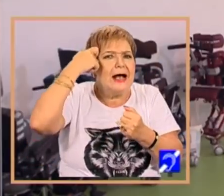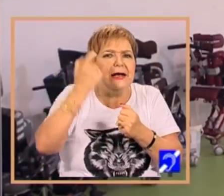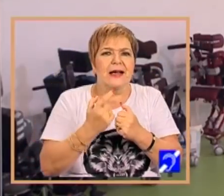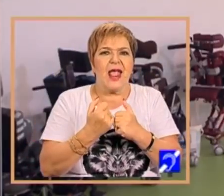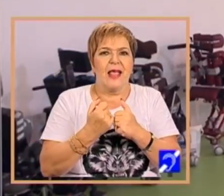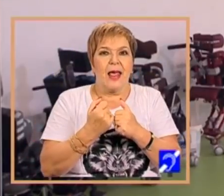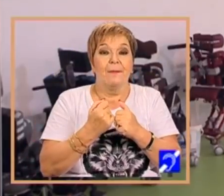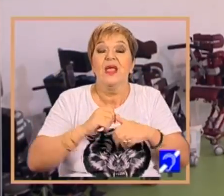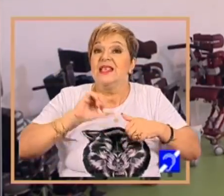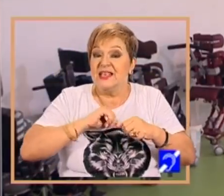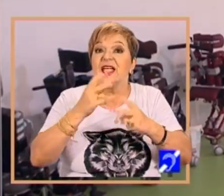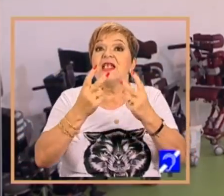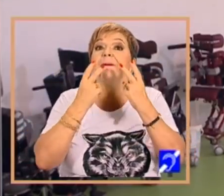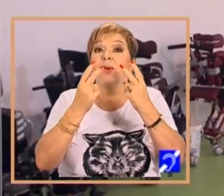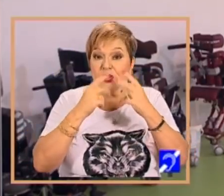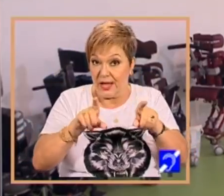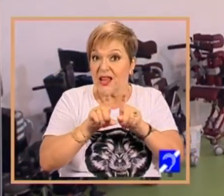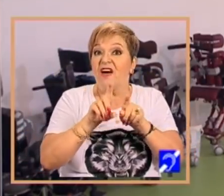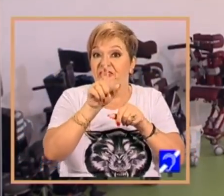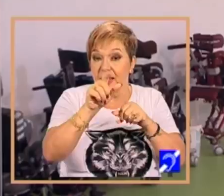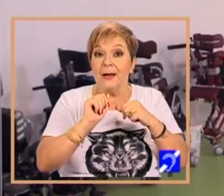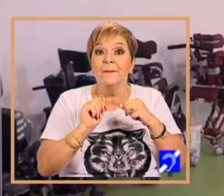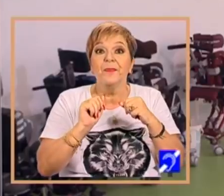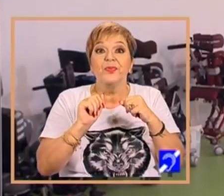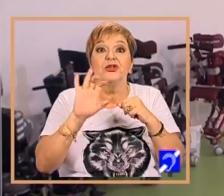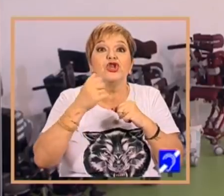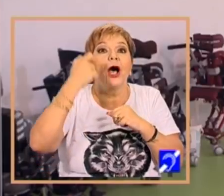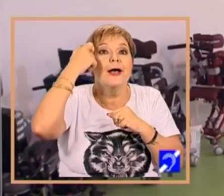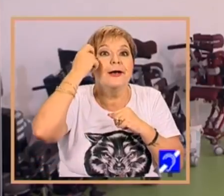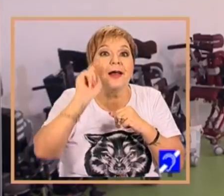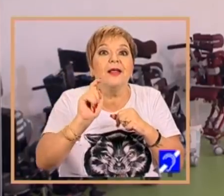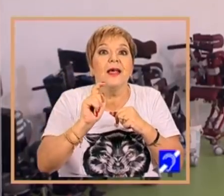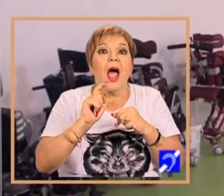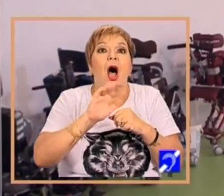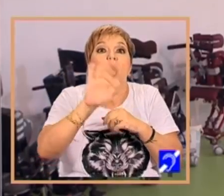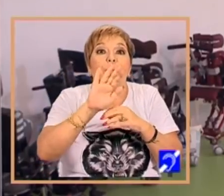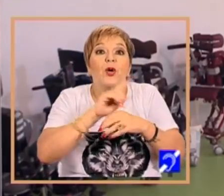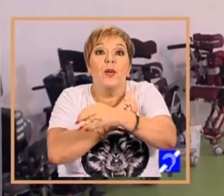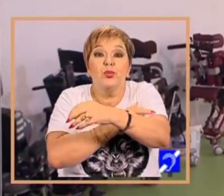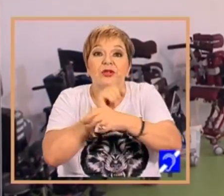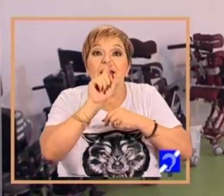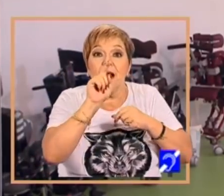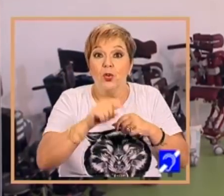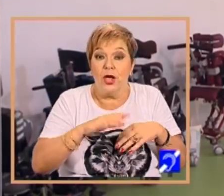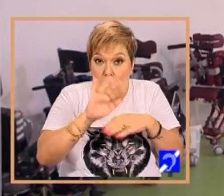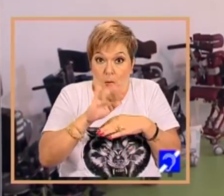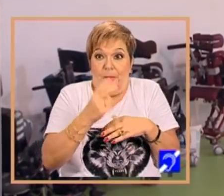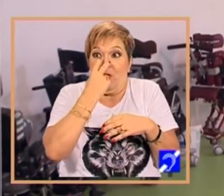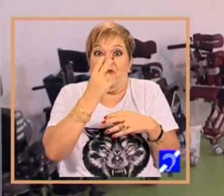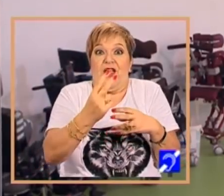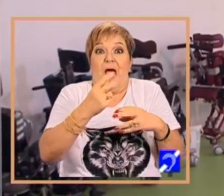importantă, de asemenea, și încrederea în sine să vadă că poate